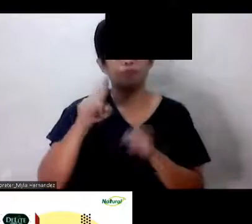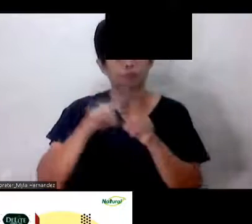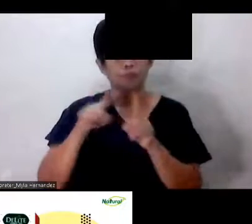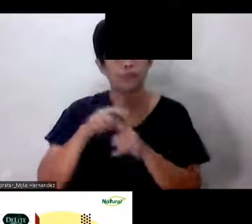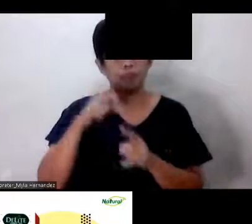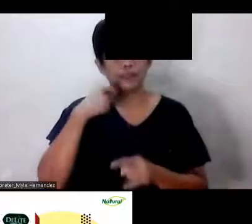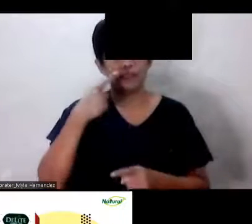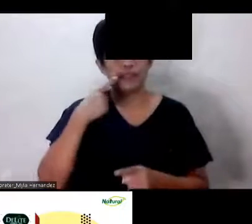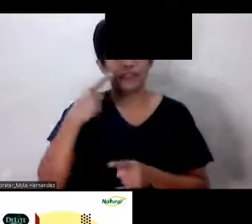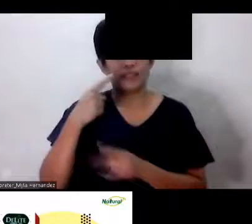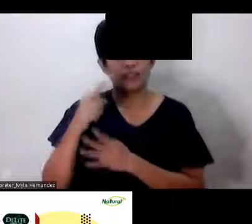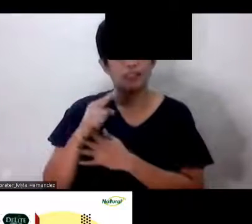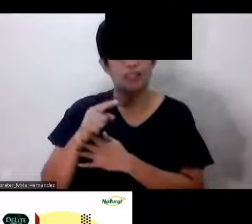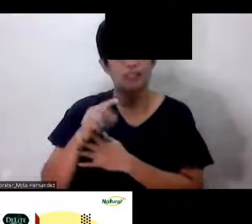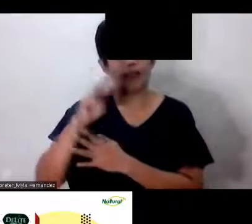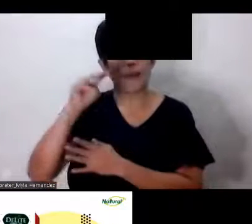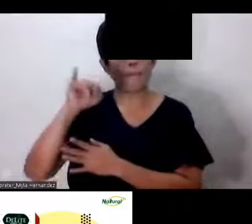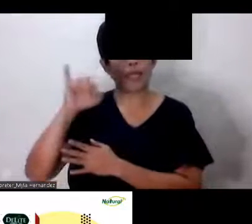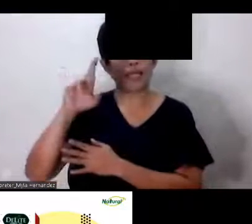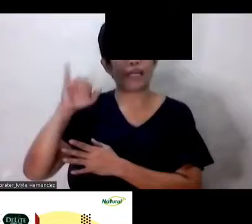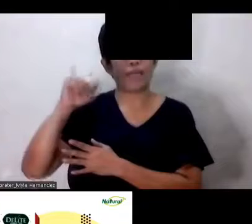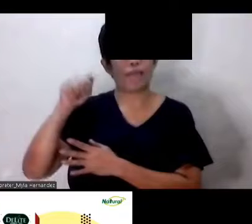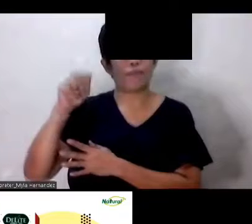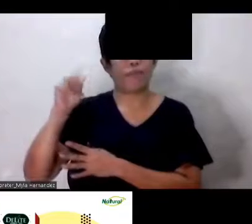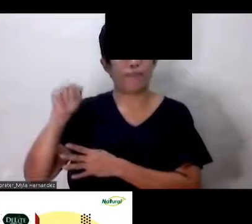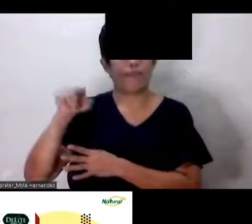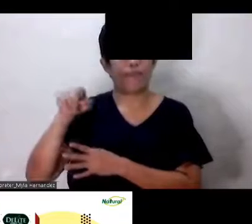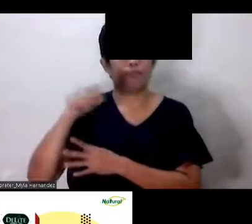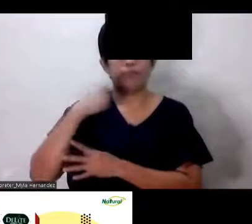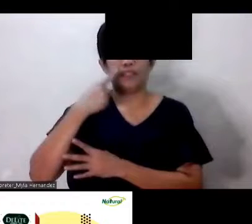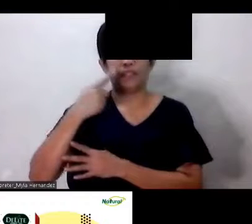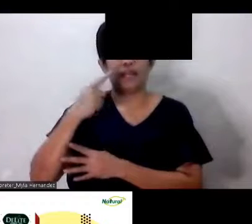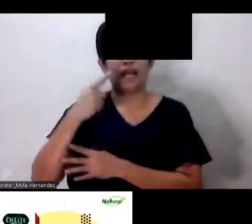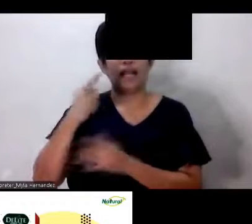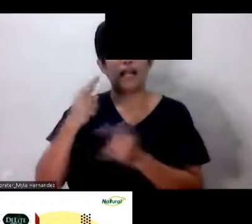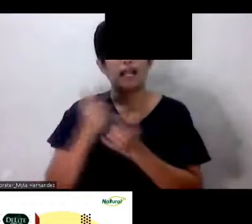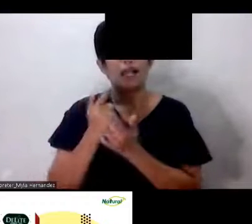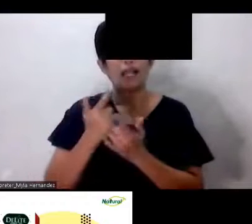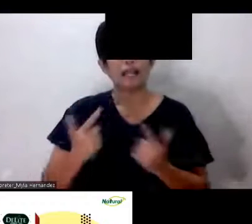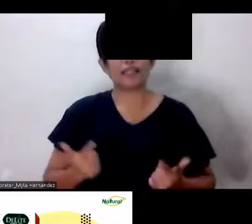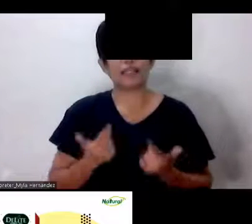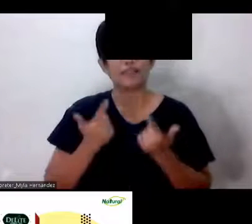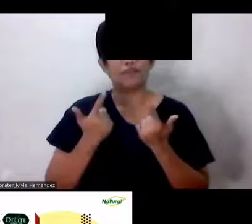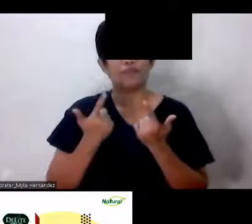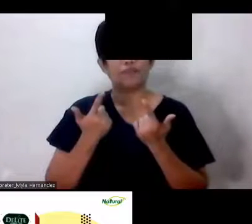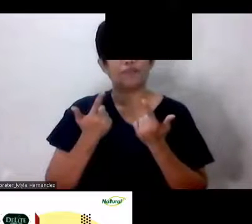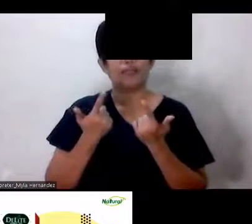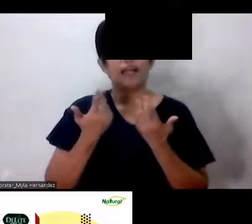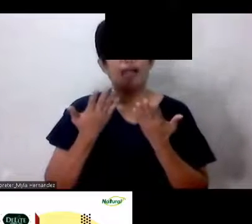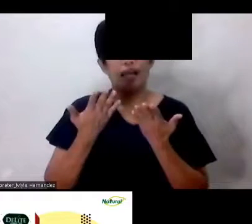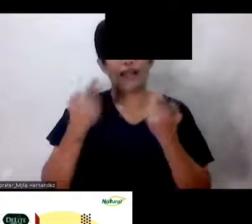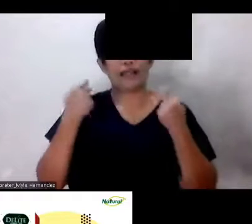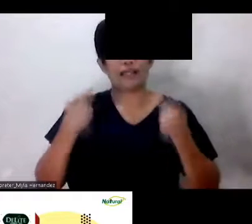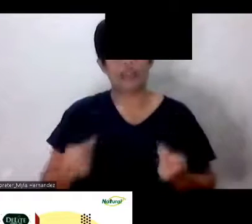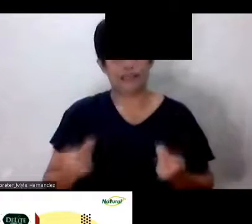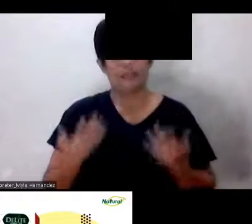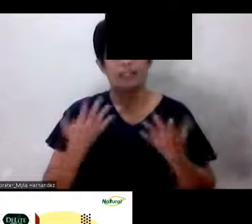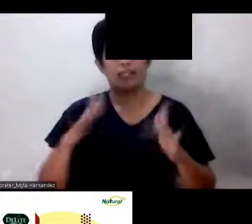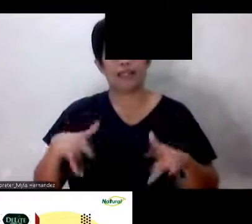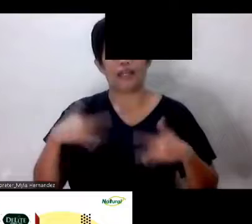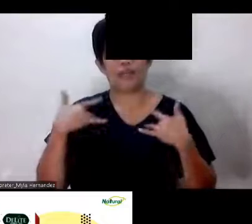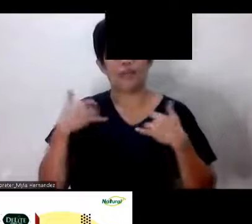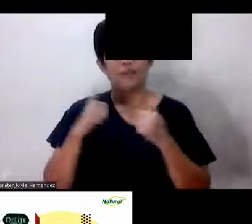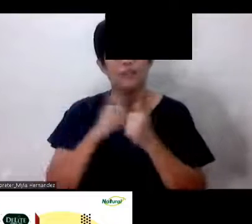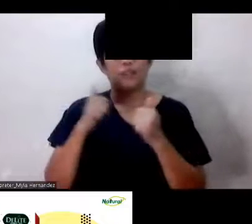Miriam bumabati na si Miriam at ang sabi niya rito Live a healthy and heavenly life more trust more faith in God we will